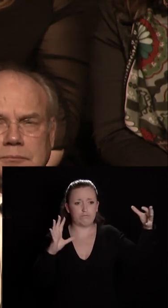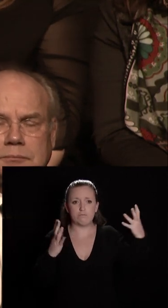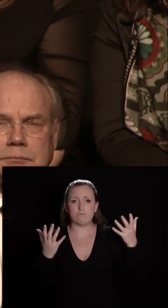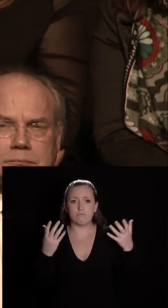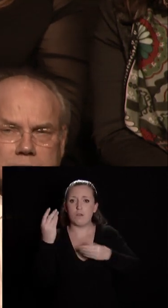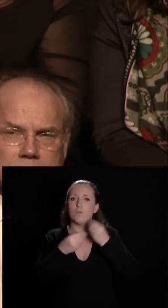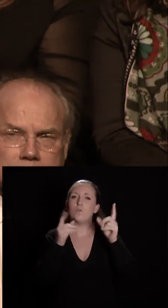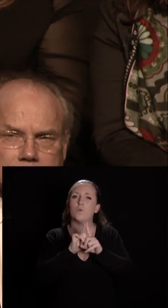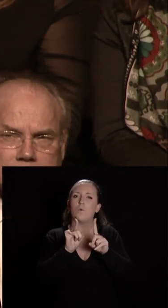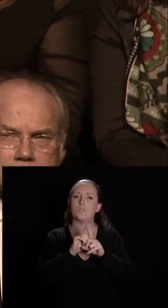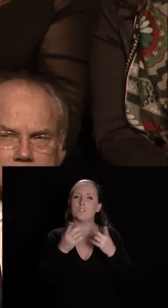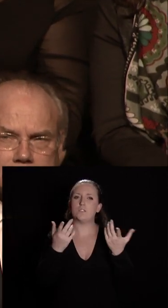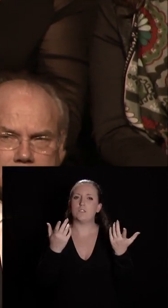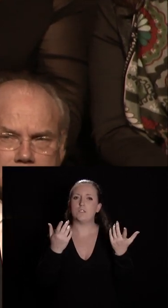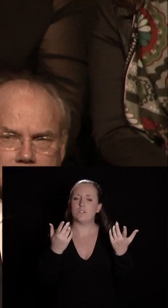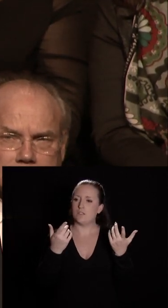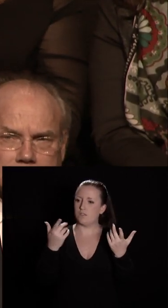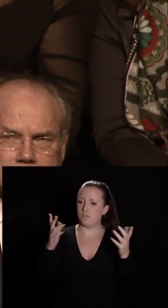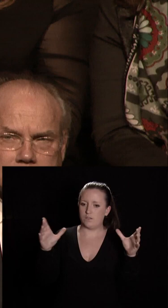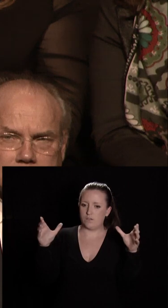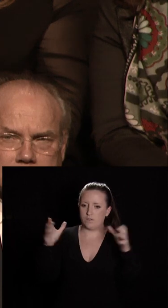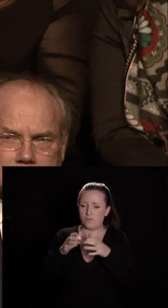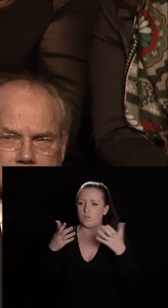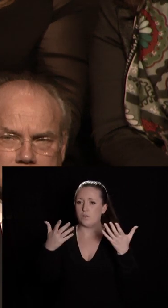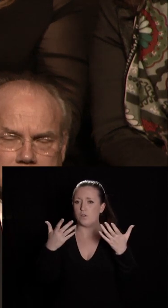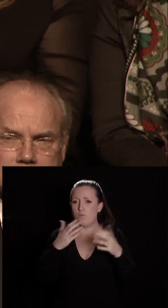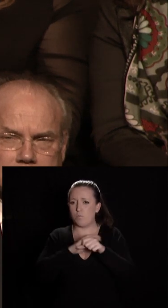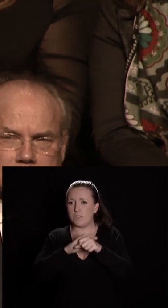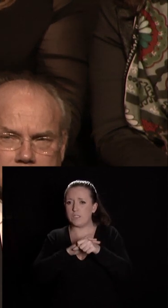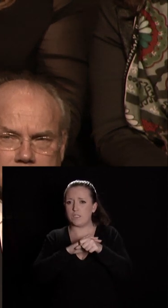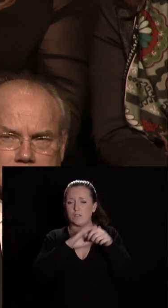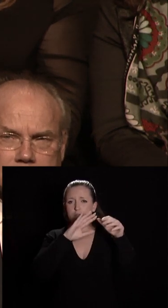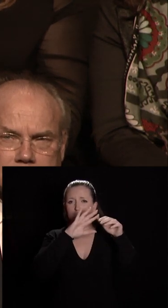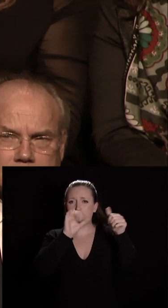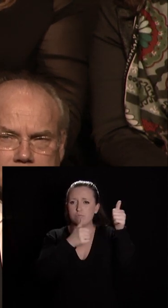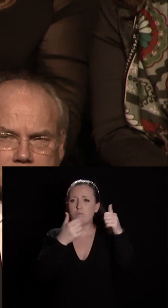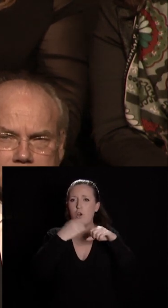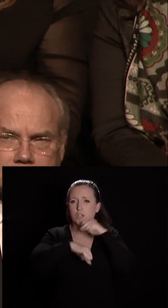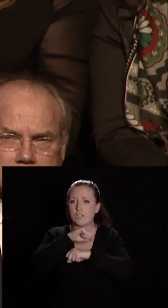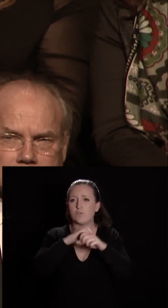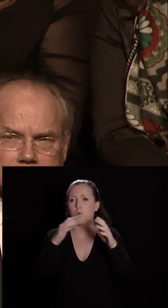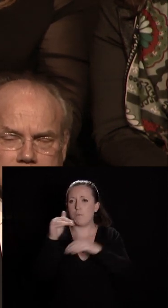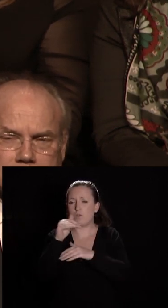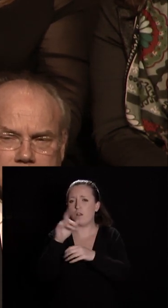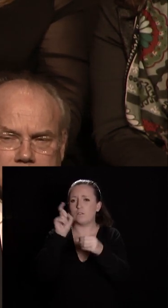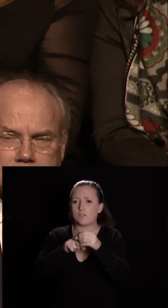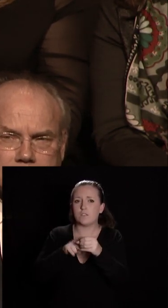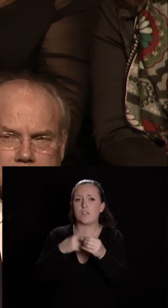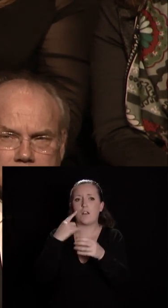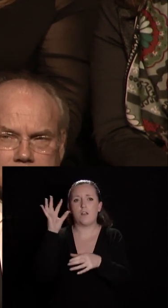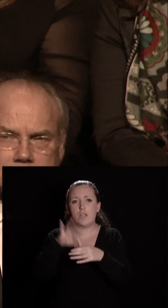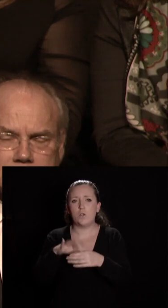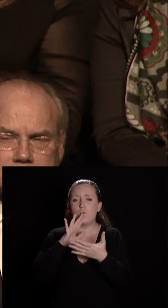déconsidération des corps intermédiaires que sont les organisations patronales syndicales les élus les